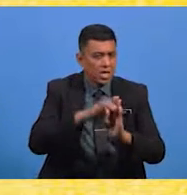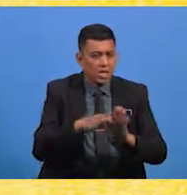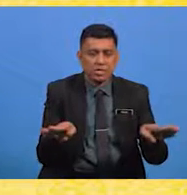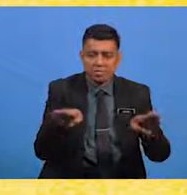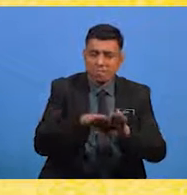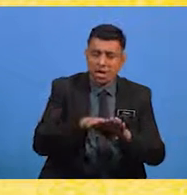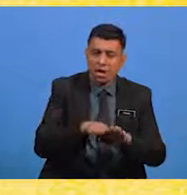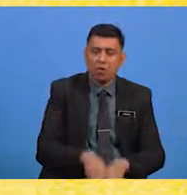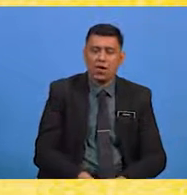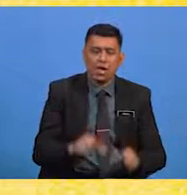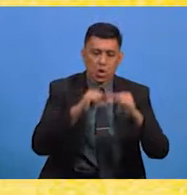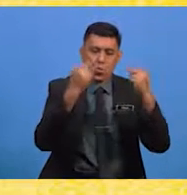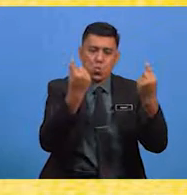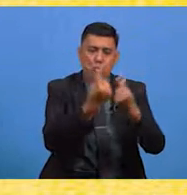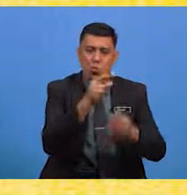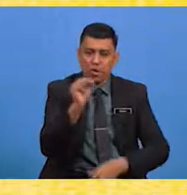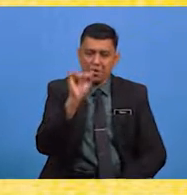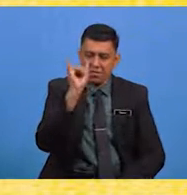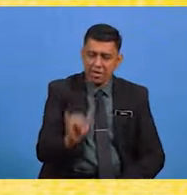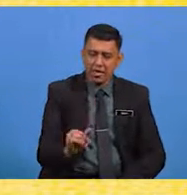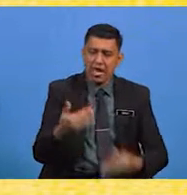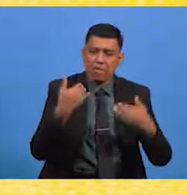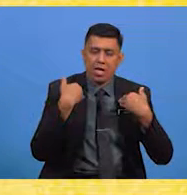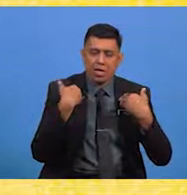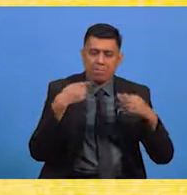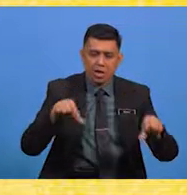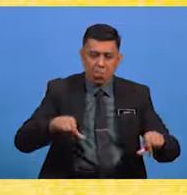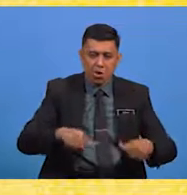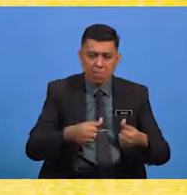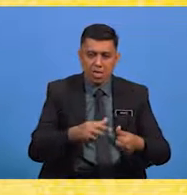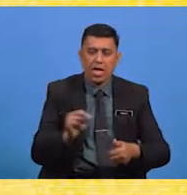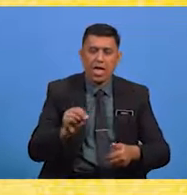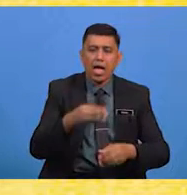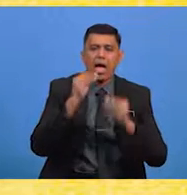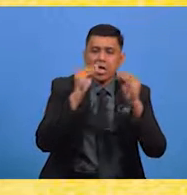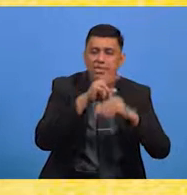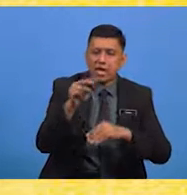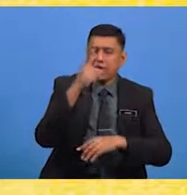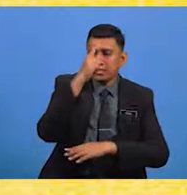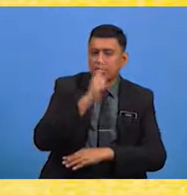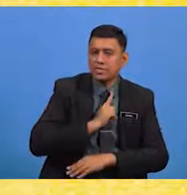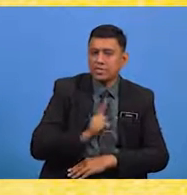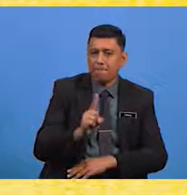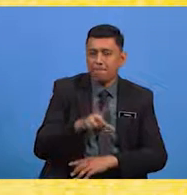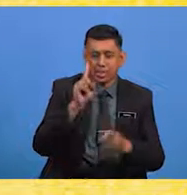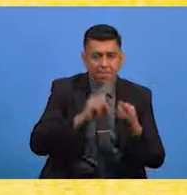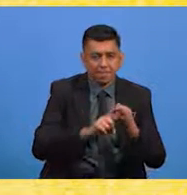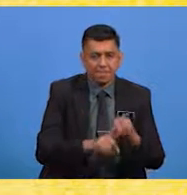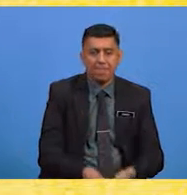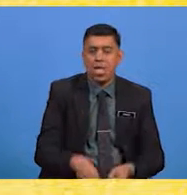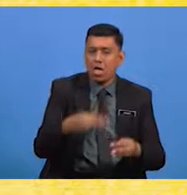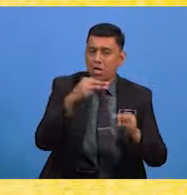sebagai Golongan yang mengamalkan ajaran Islam Seperti pertama,